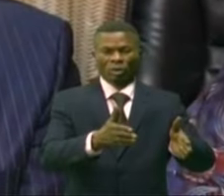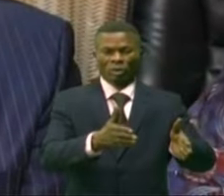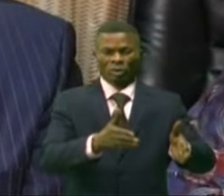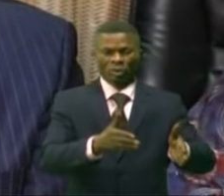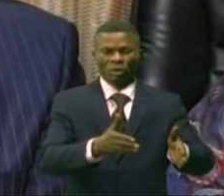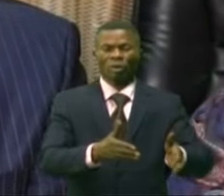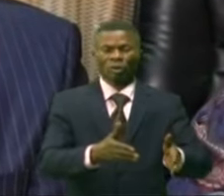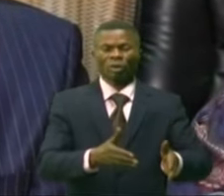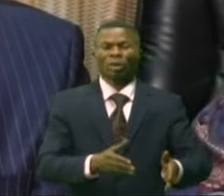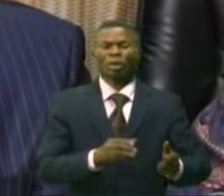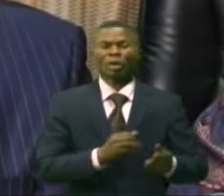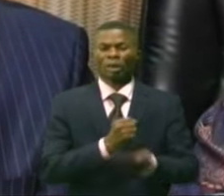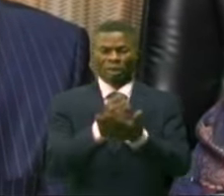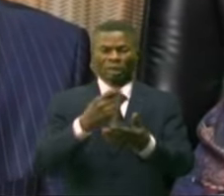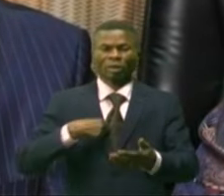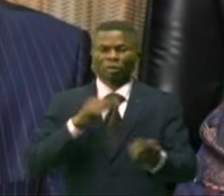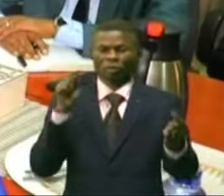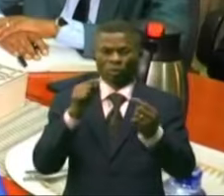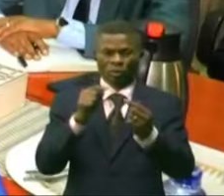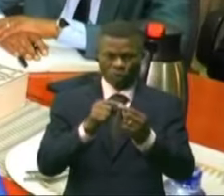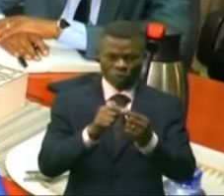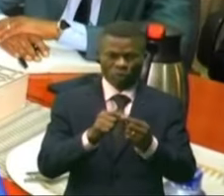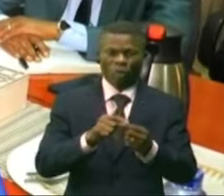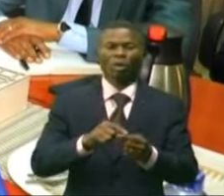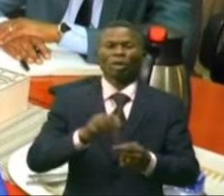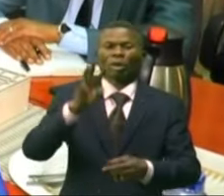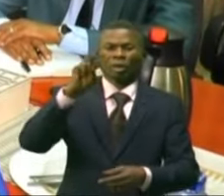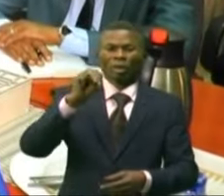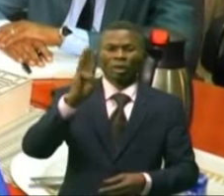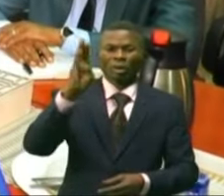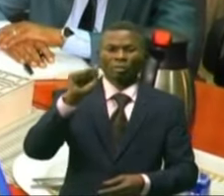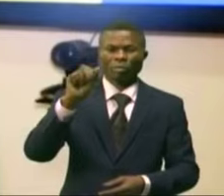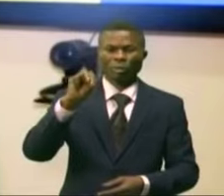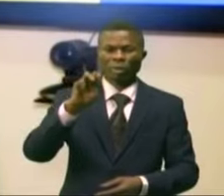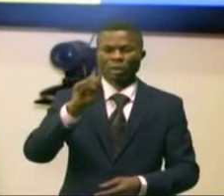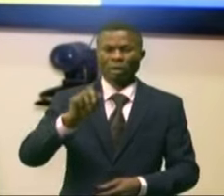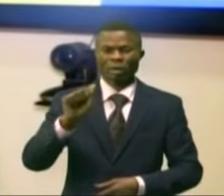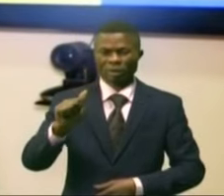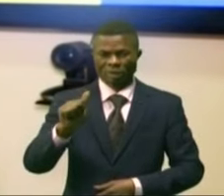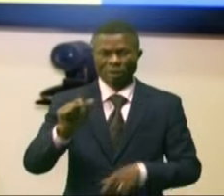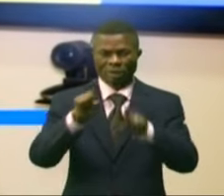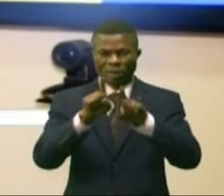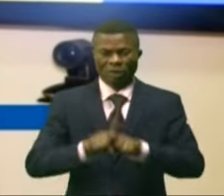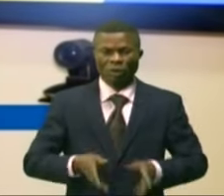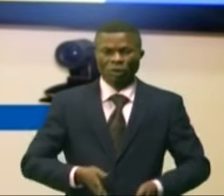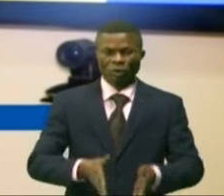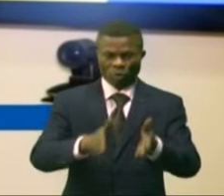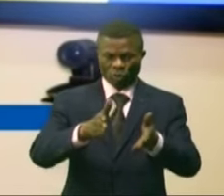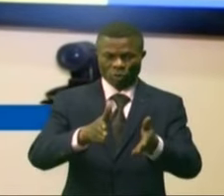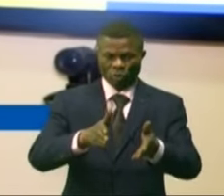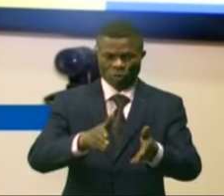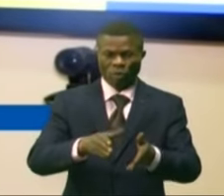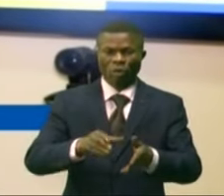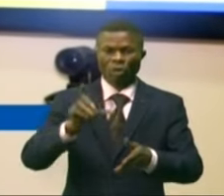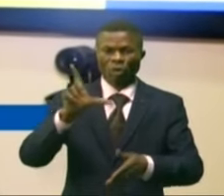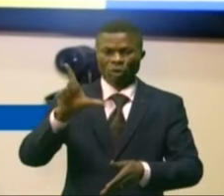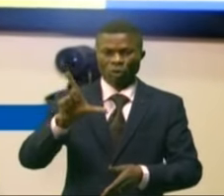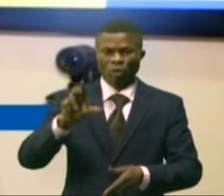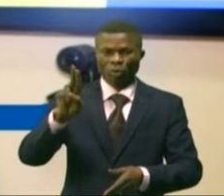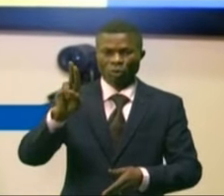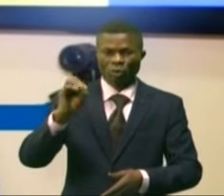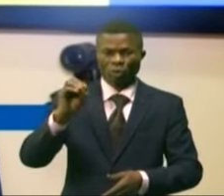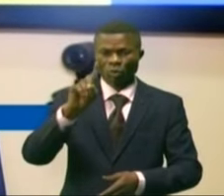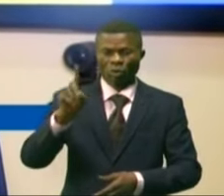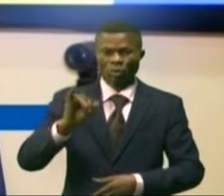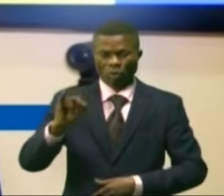envoûté jusqu'à Nsekembanza, mais aussi la route Luosi, parce qu'il y a